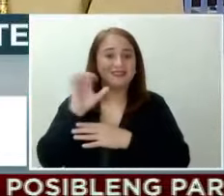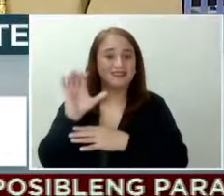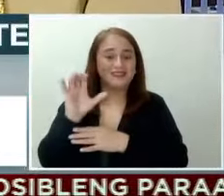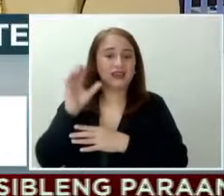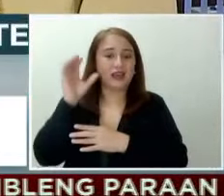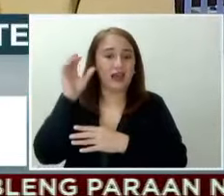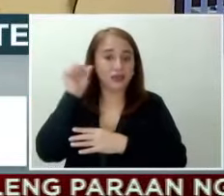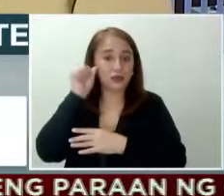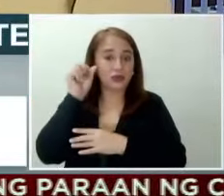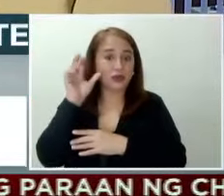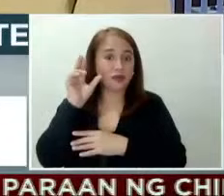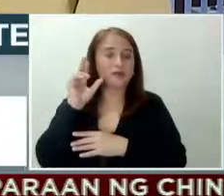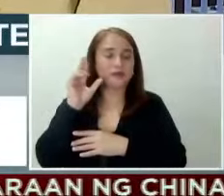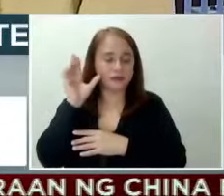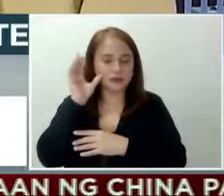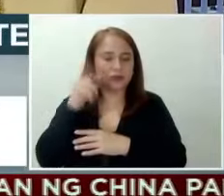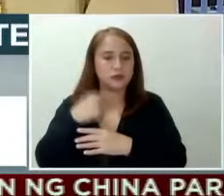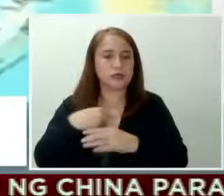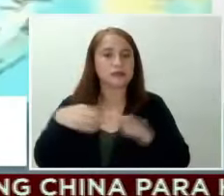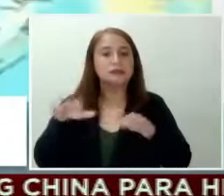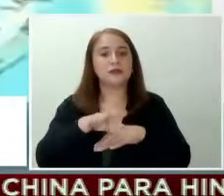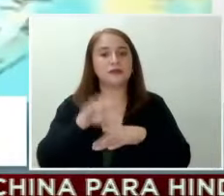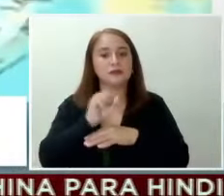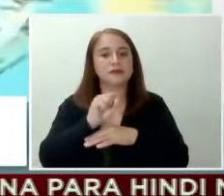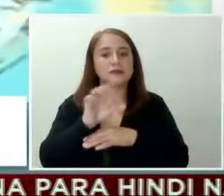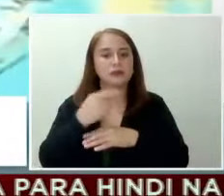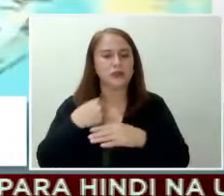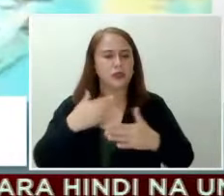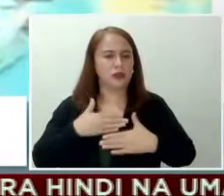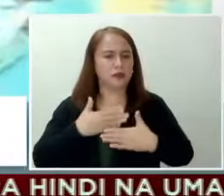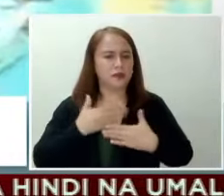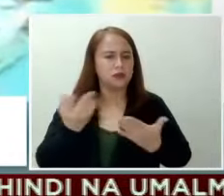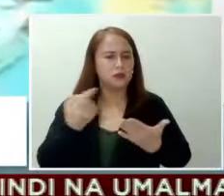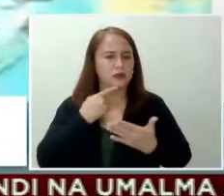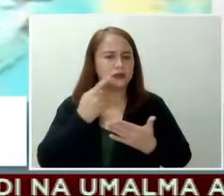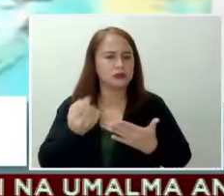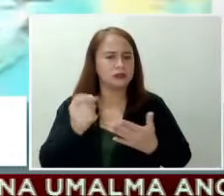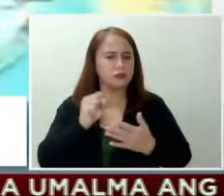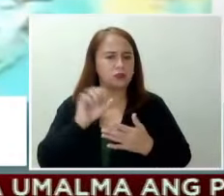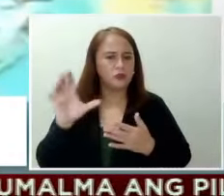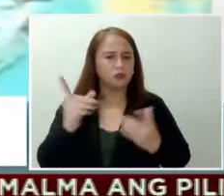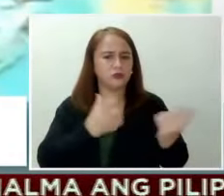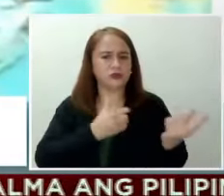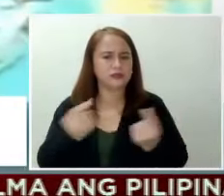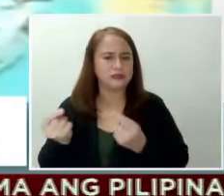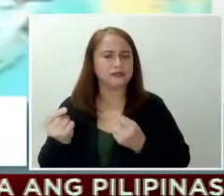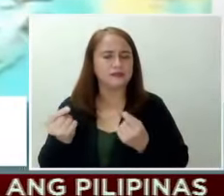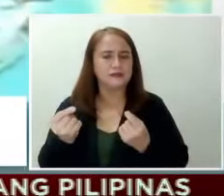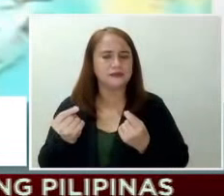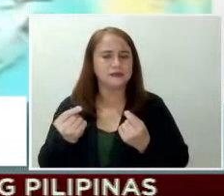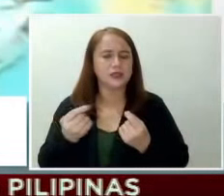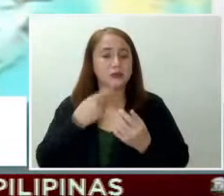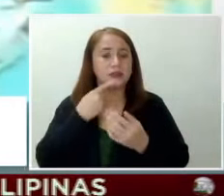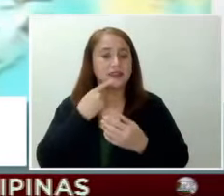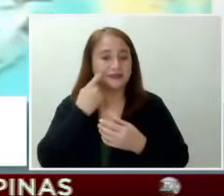Antonio Carpio ang naging hakbang ng Korte I'm very happy with what the Supreme Court has stated.